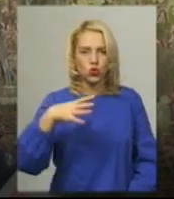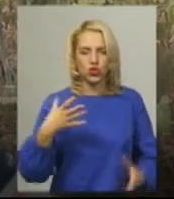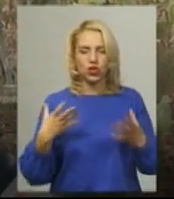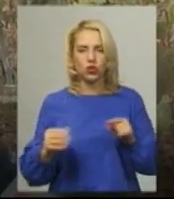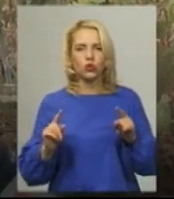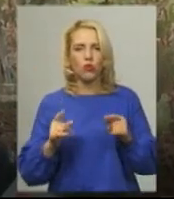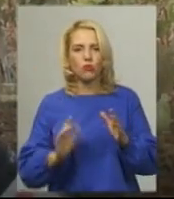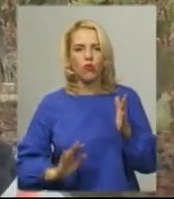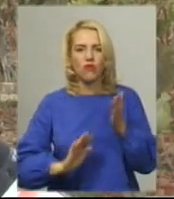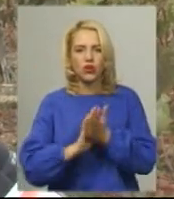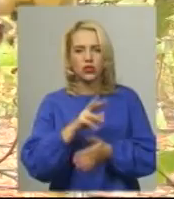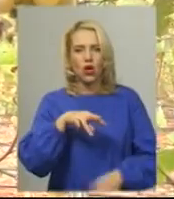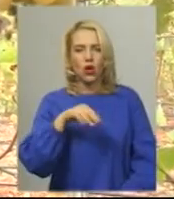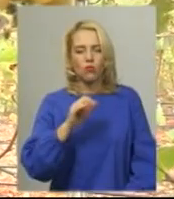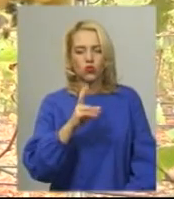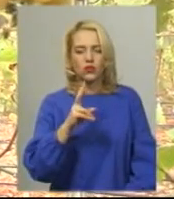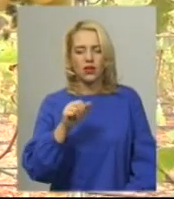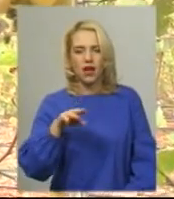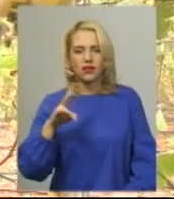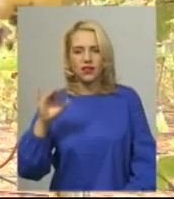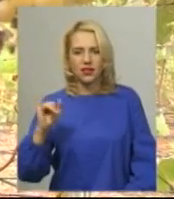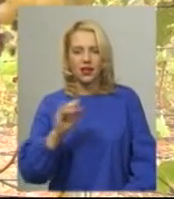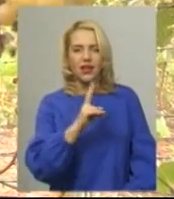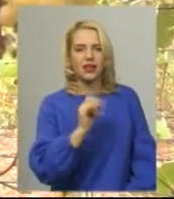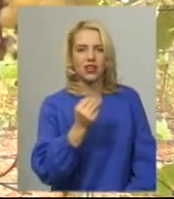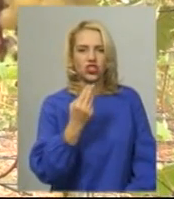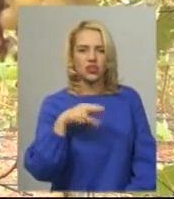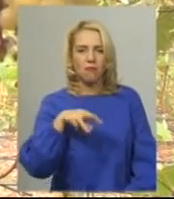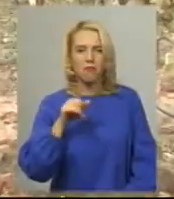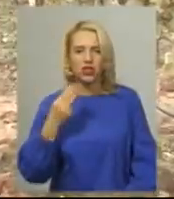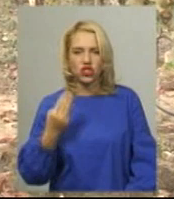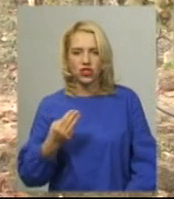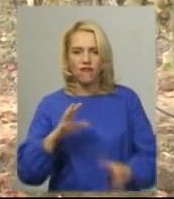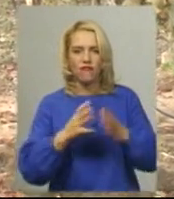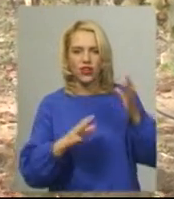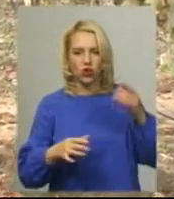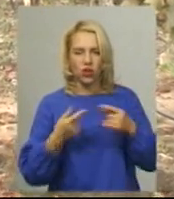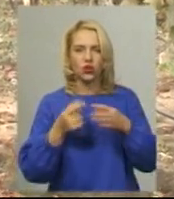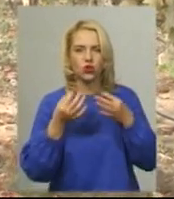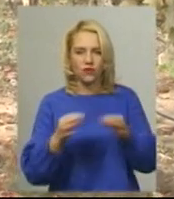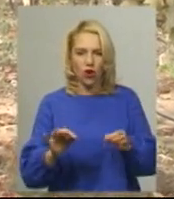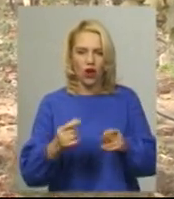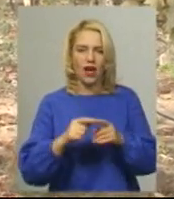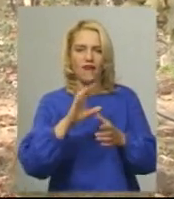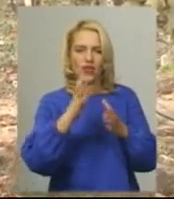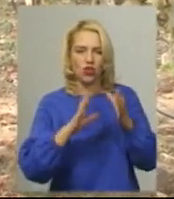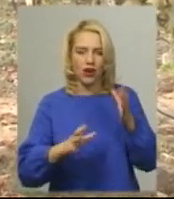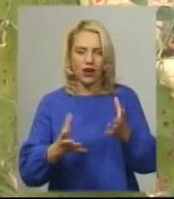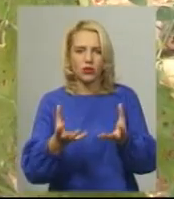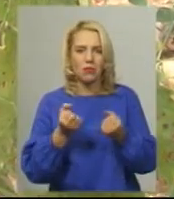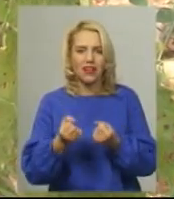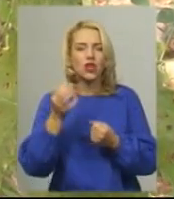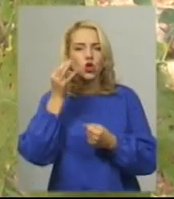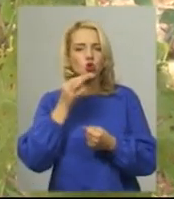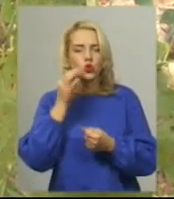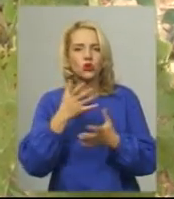тому виростають навіть мускатні та кишмишні сорти винограду. Дозволяє винограду набирати свої смакові якості – цукор та аромат. Тому тут